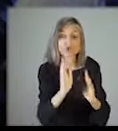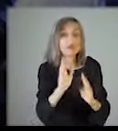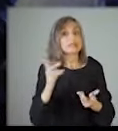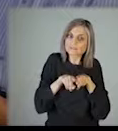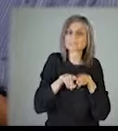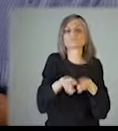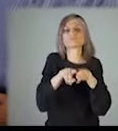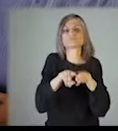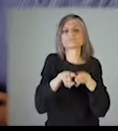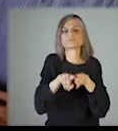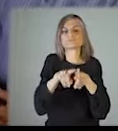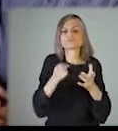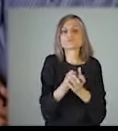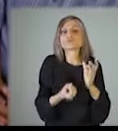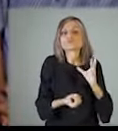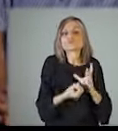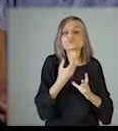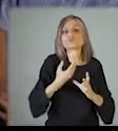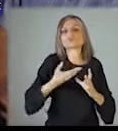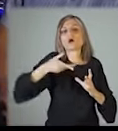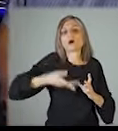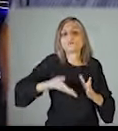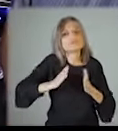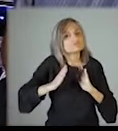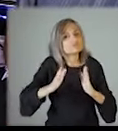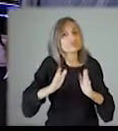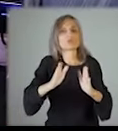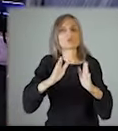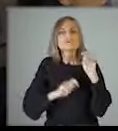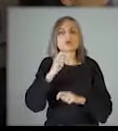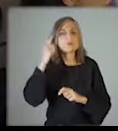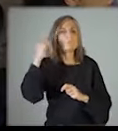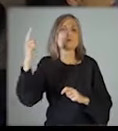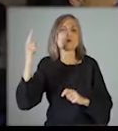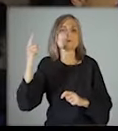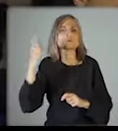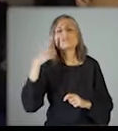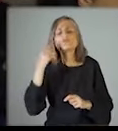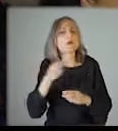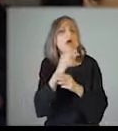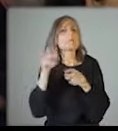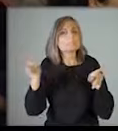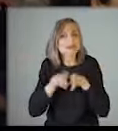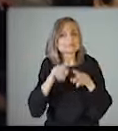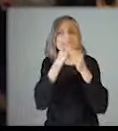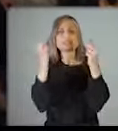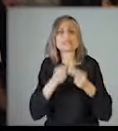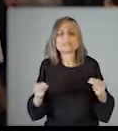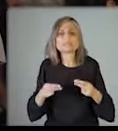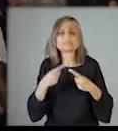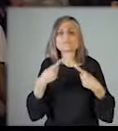ίδρυση κόμματος. Ανέφερε ότι ομάδες επιστημόνων, τεχνοκρατών, ακαδημαϊκών και επαγγελματιών επεξεργάζονται το πρόγραμμα